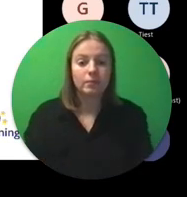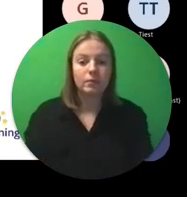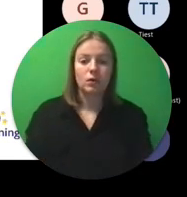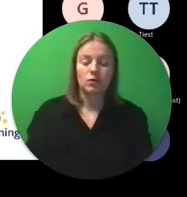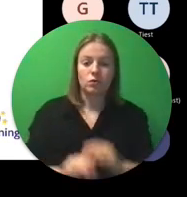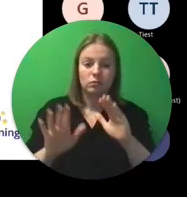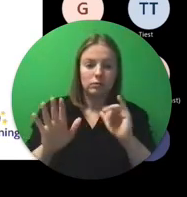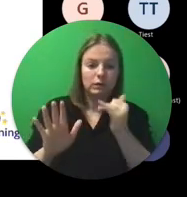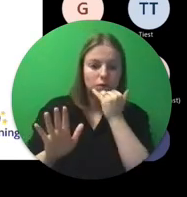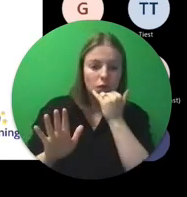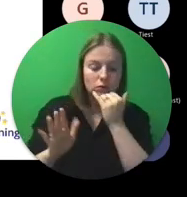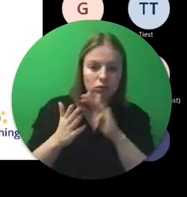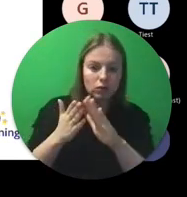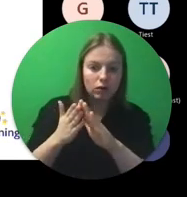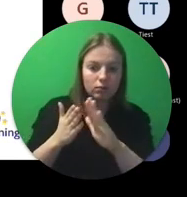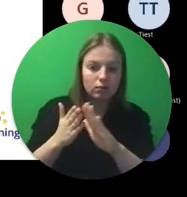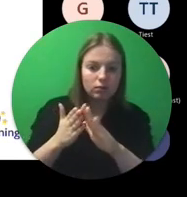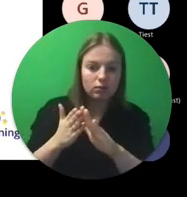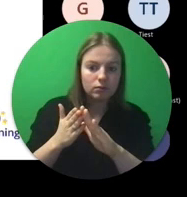Het het niet verhaal, sorry.